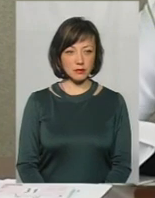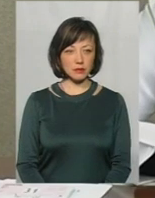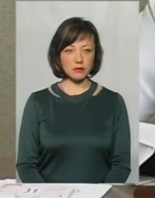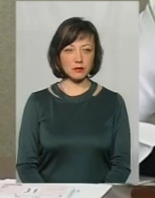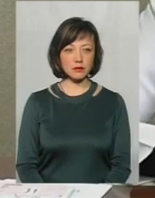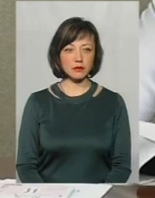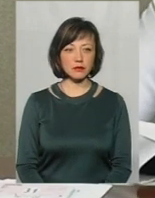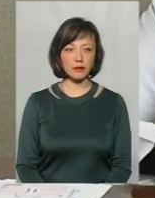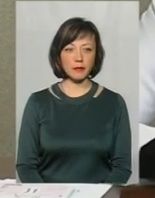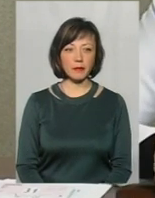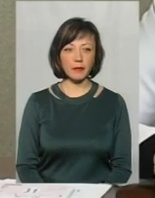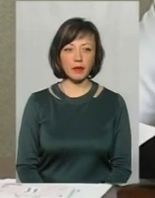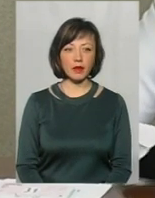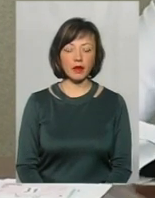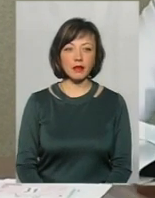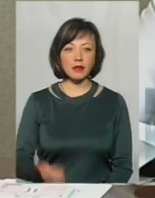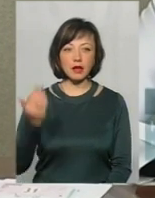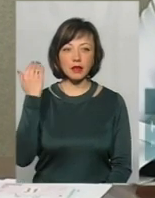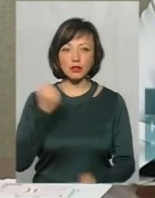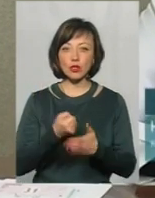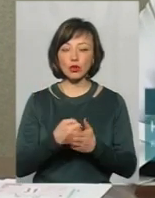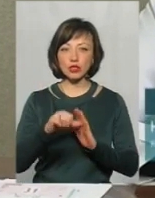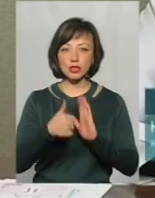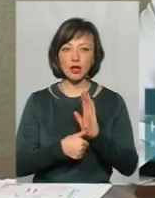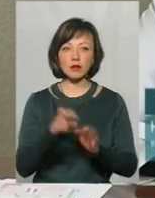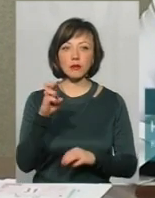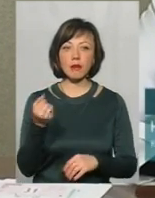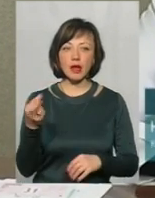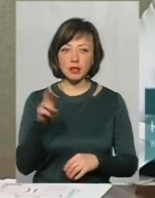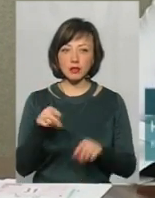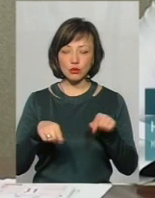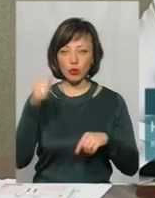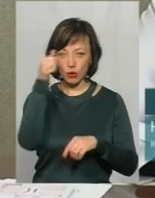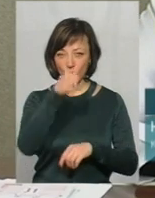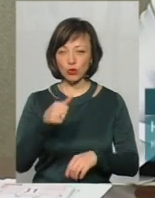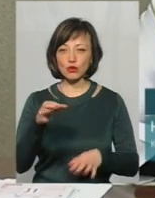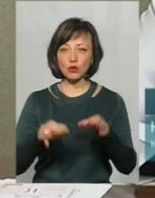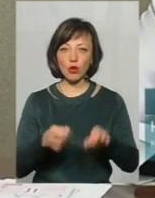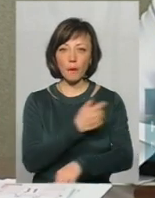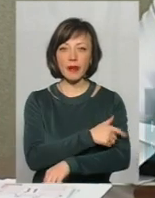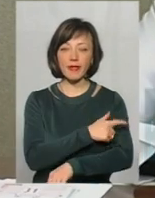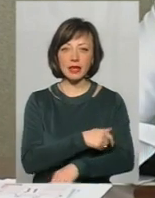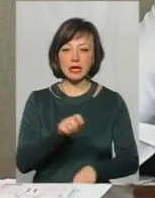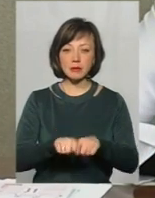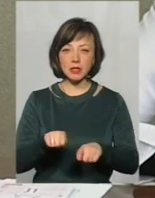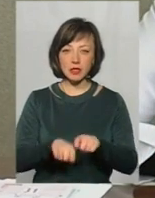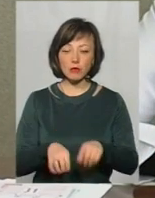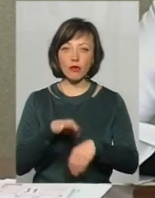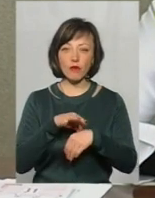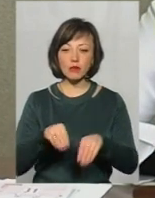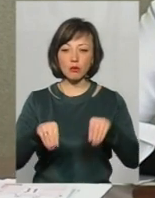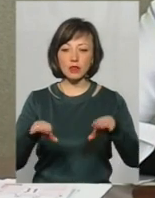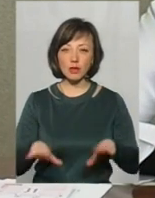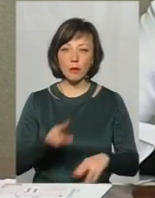Раніше, до 16 березня цього року, судово-медичні експертизи проводилися за постановою працівників правоохоронних